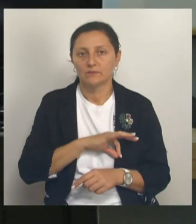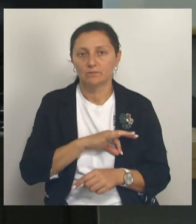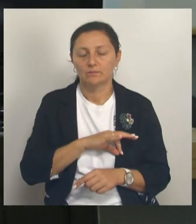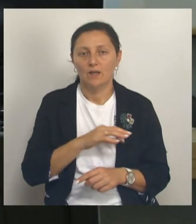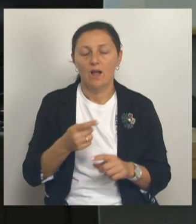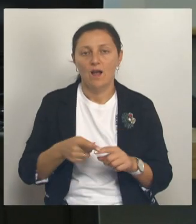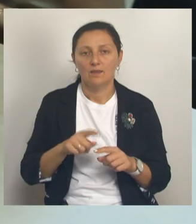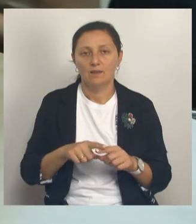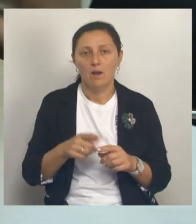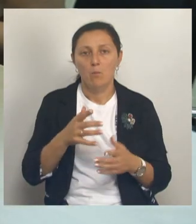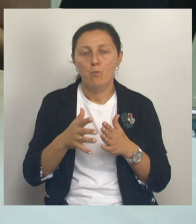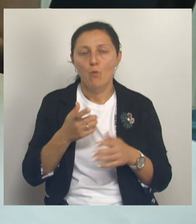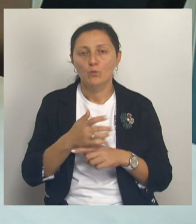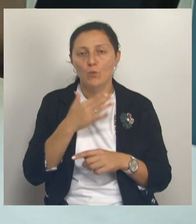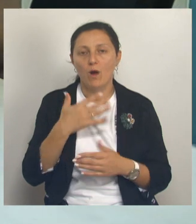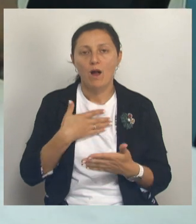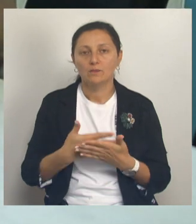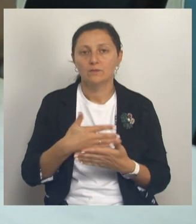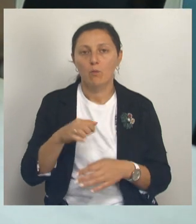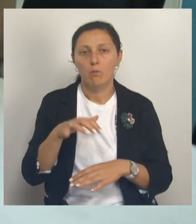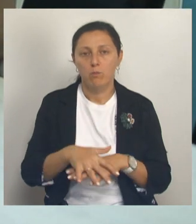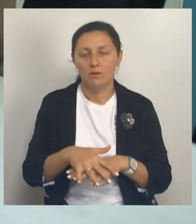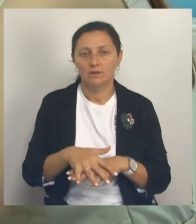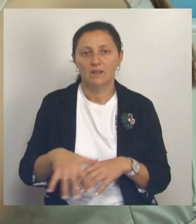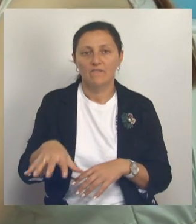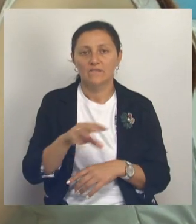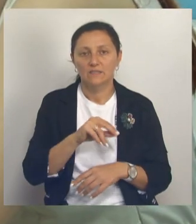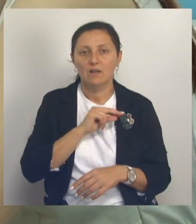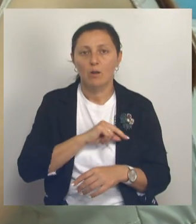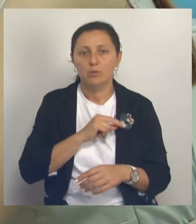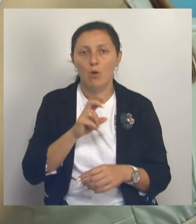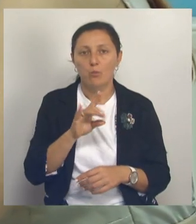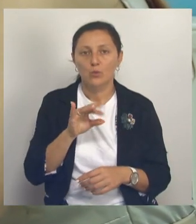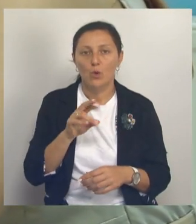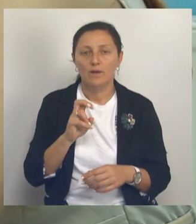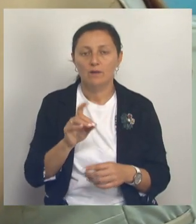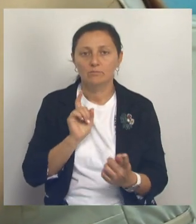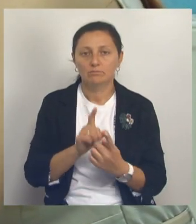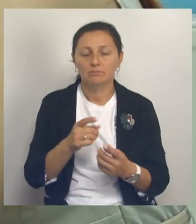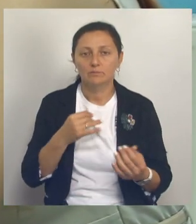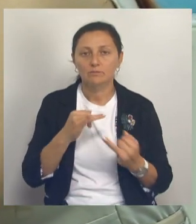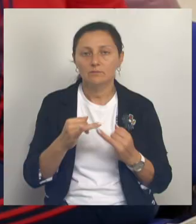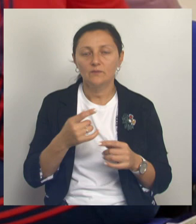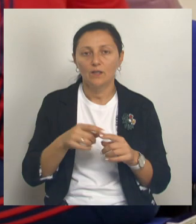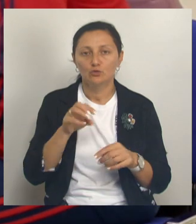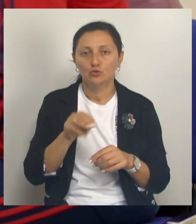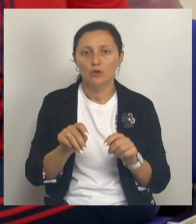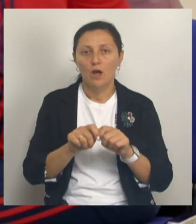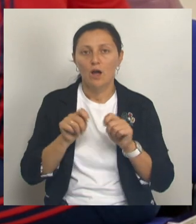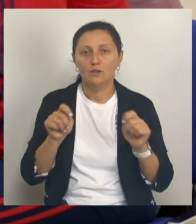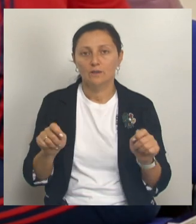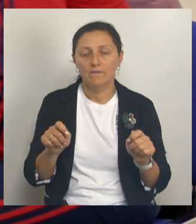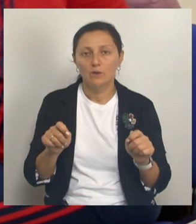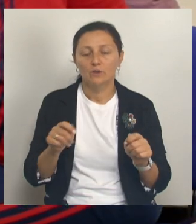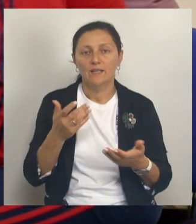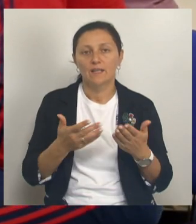дело в маркетинговой активности банков, многие из которых работают с брокерами в партнерстве. А потому такие счета зачастую открывают просто в придачу к вкладам